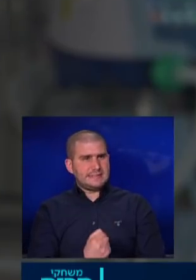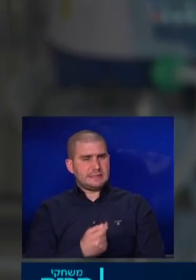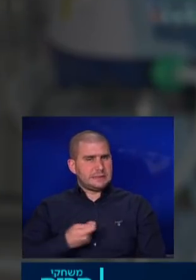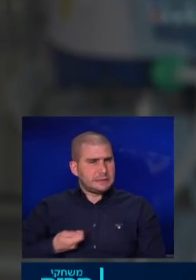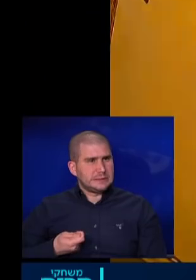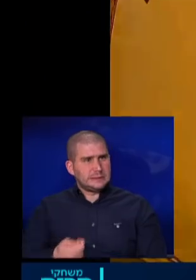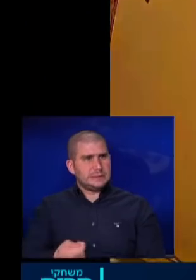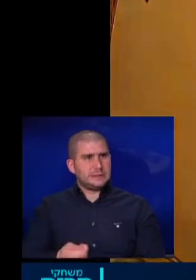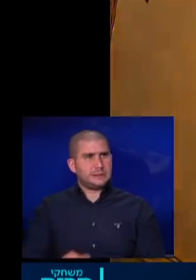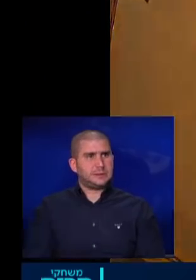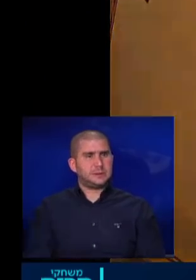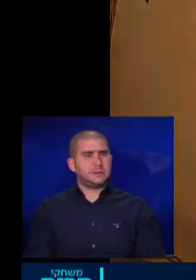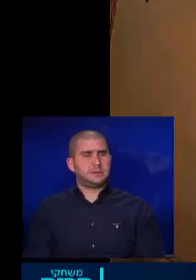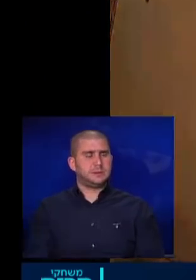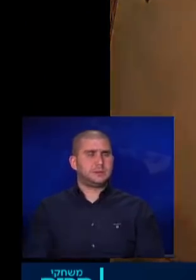התקירות